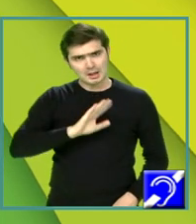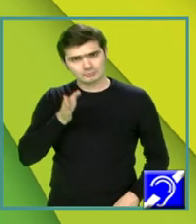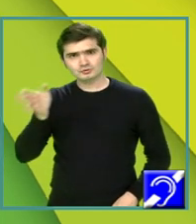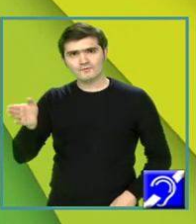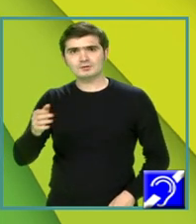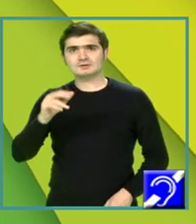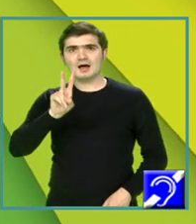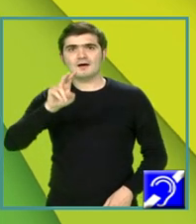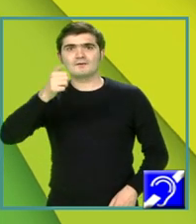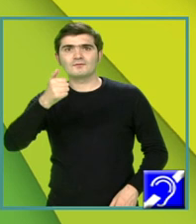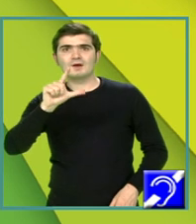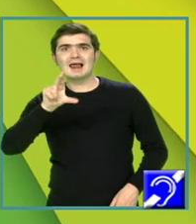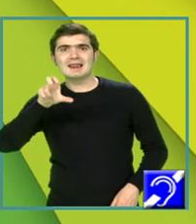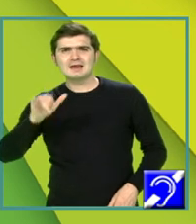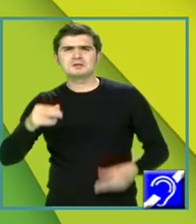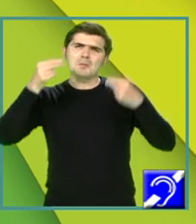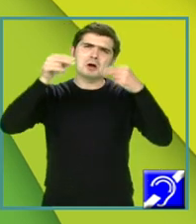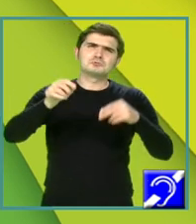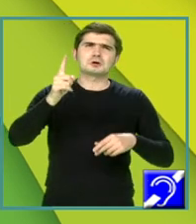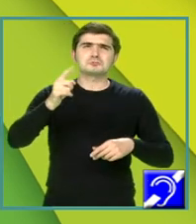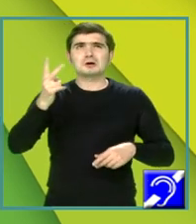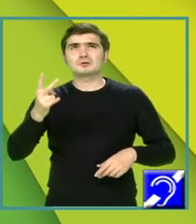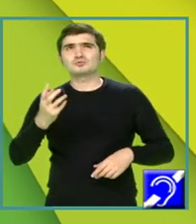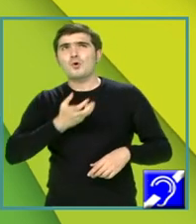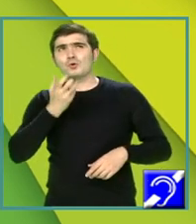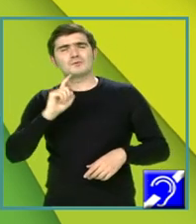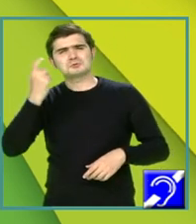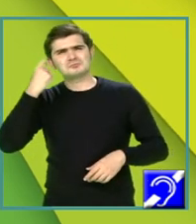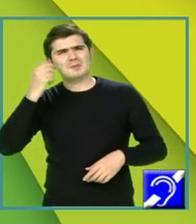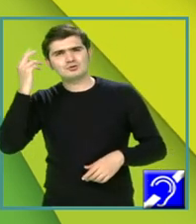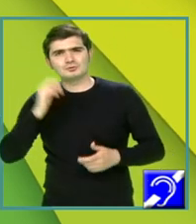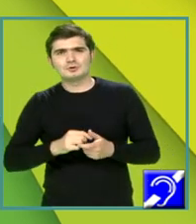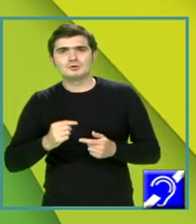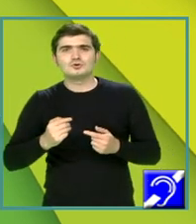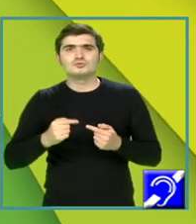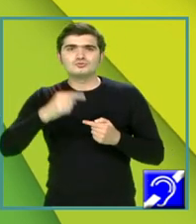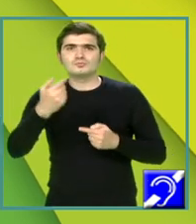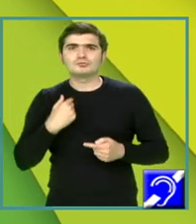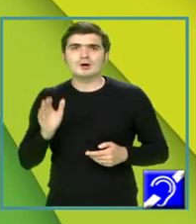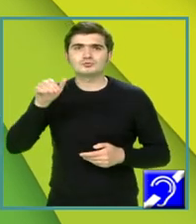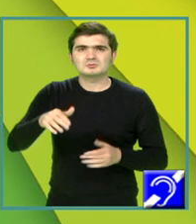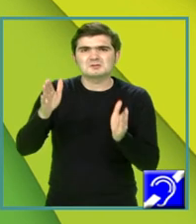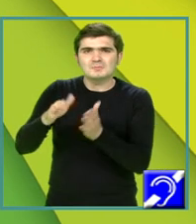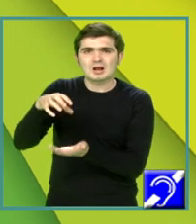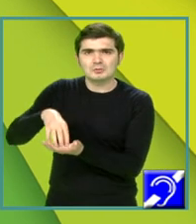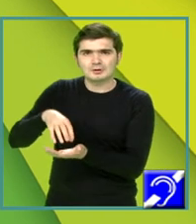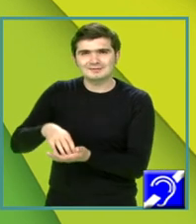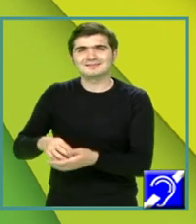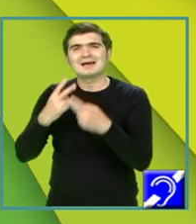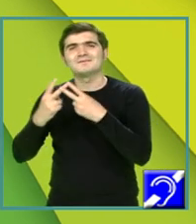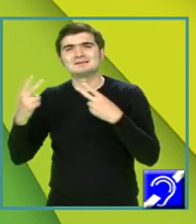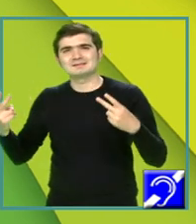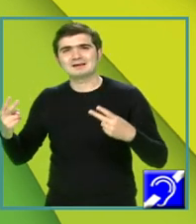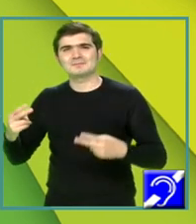Văleni. Anunțasem o conferință sau două, nu mi-amintesc precis. După sosirea mea în mica localitate, l-am vizitat pe